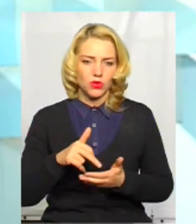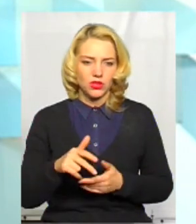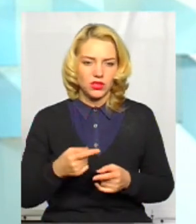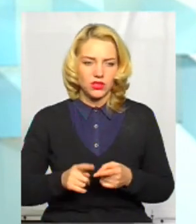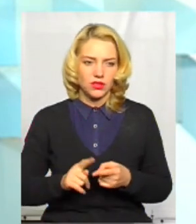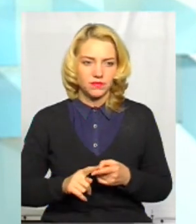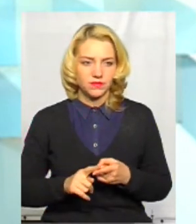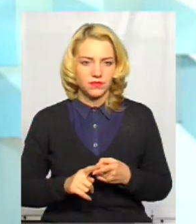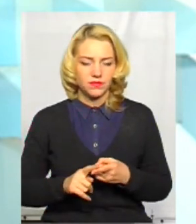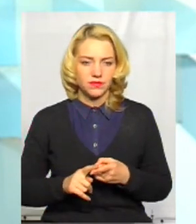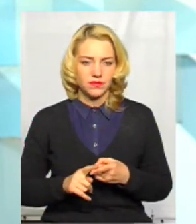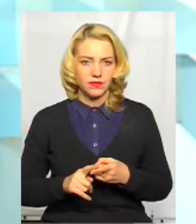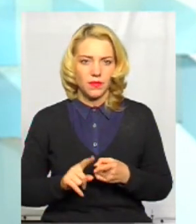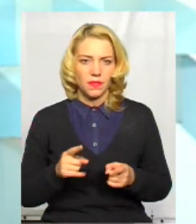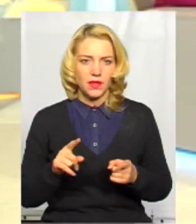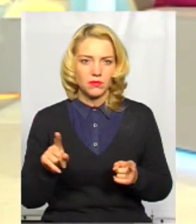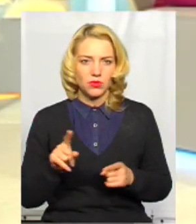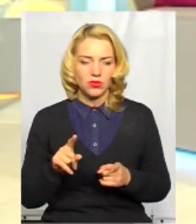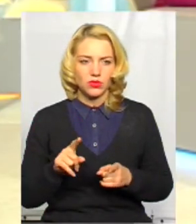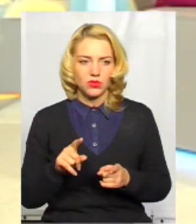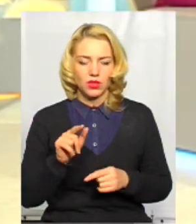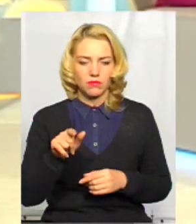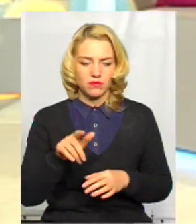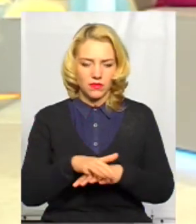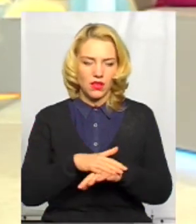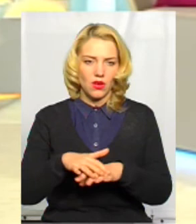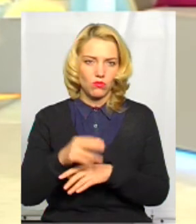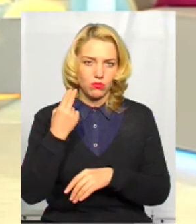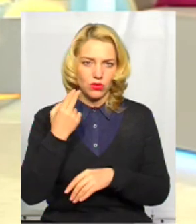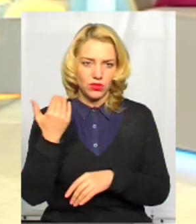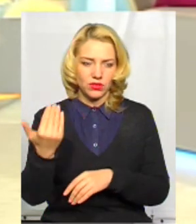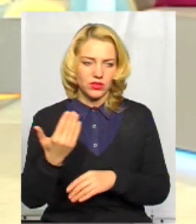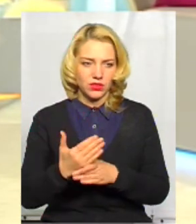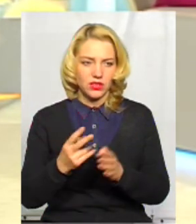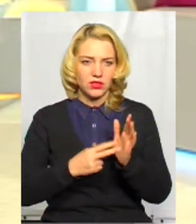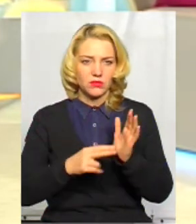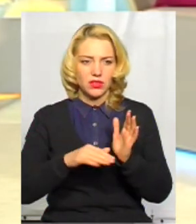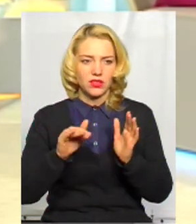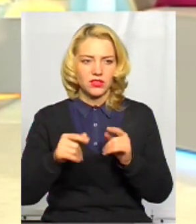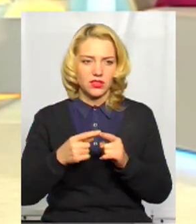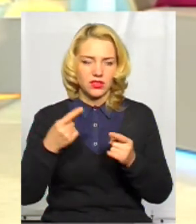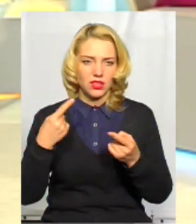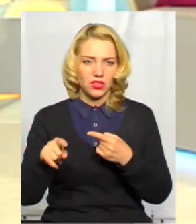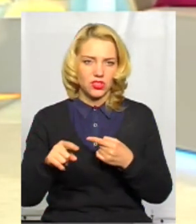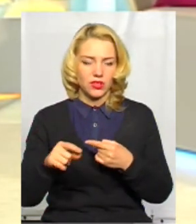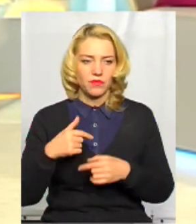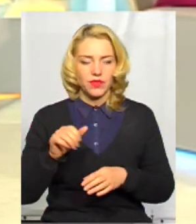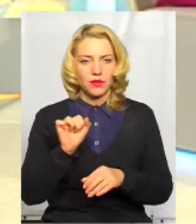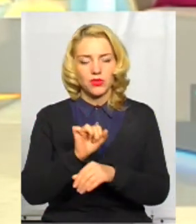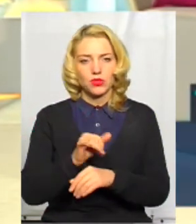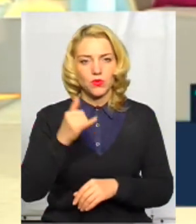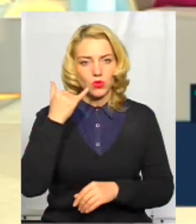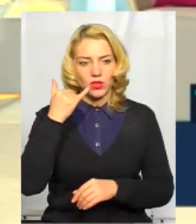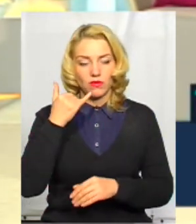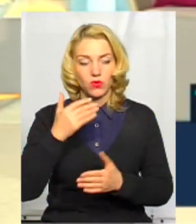період зимовий. Тому що на громаді Тамбург, 70 ще ми сміємо. Так, але це питання, яке... Але це вже інше. Призупиню, тому що маємо